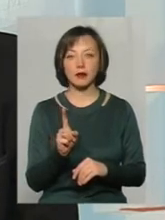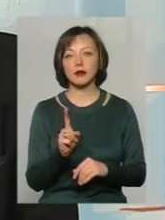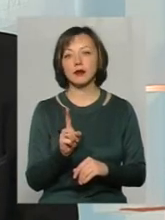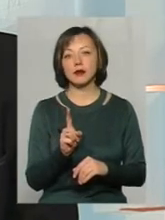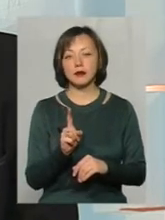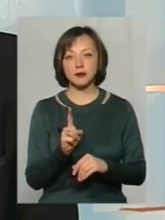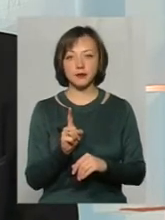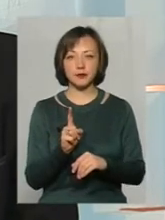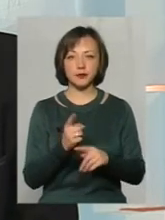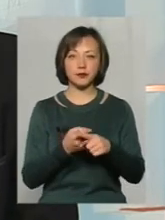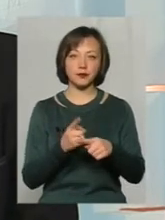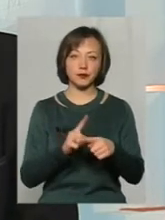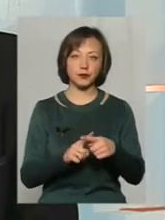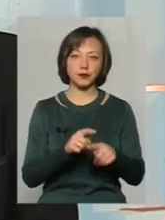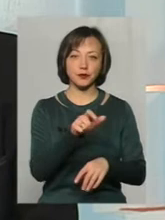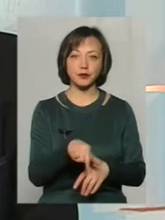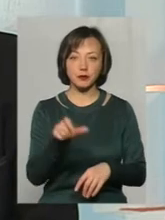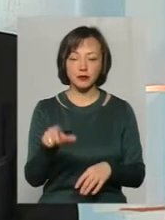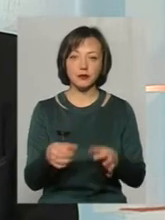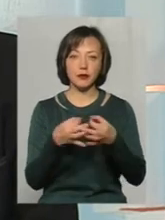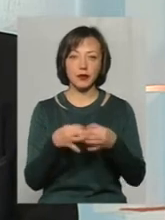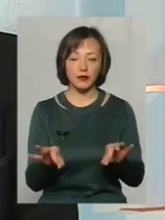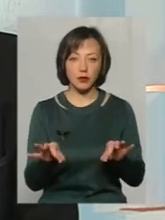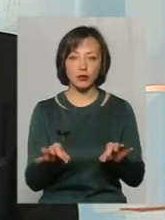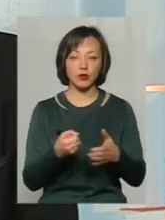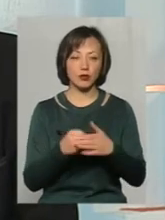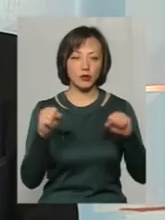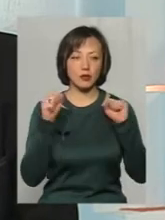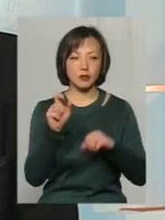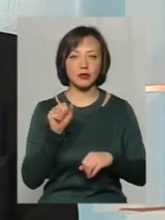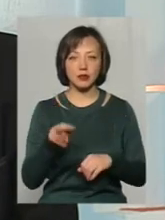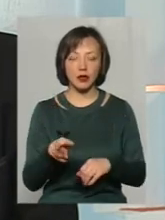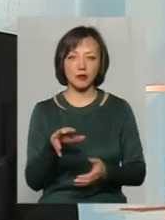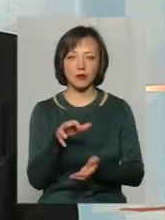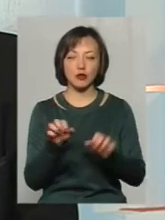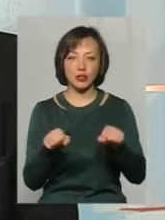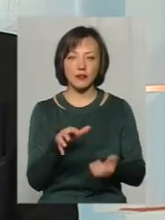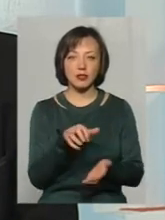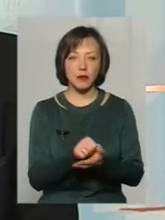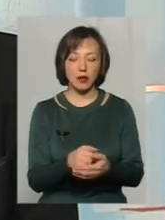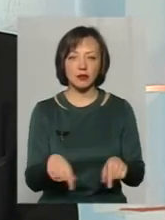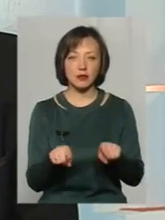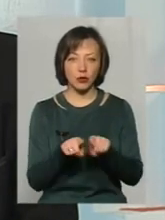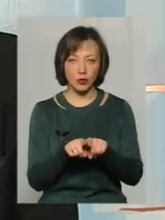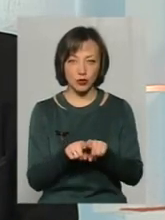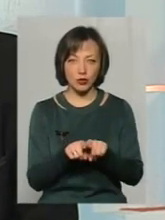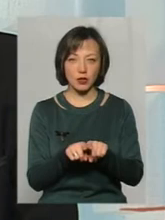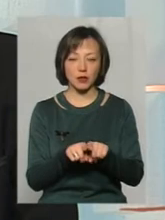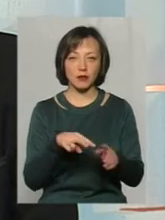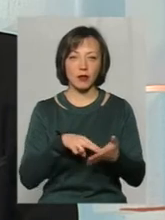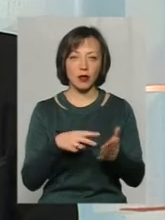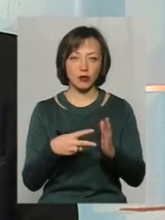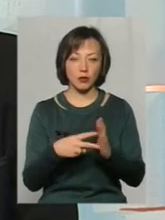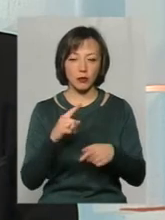вільний доступ отримати до спортивного залу, можливість займатися, що також. Плануємо